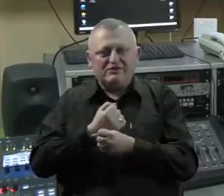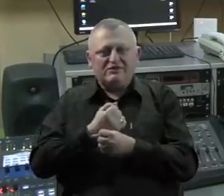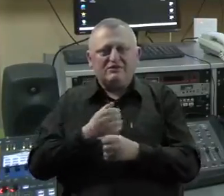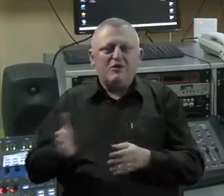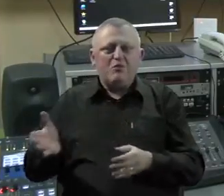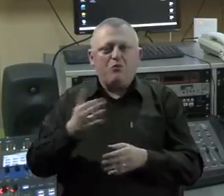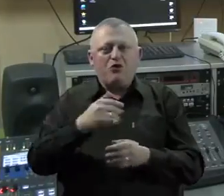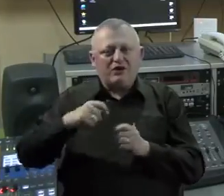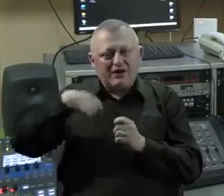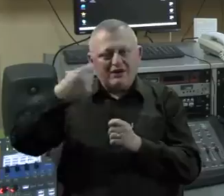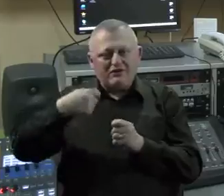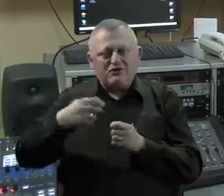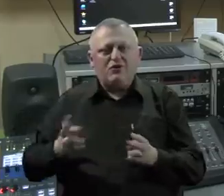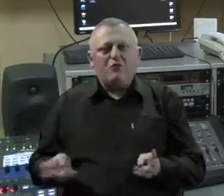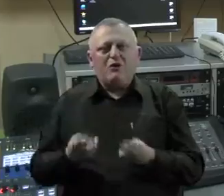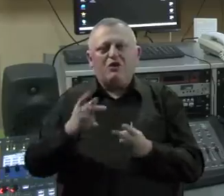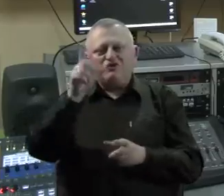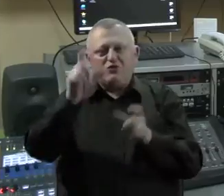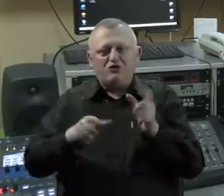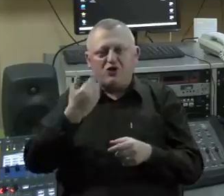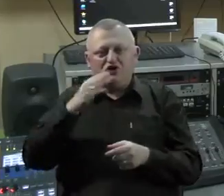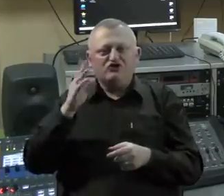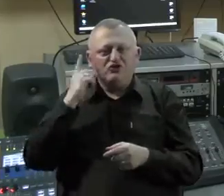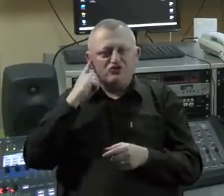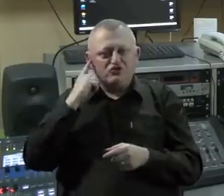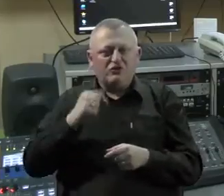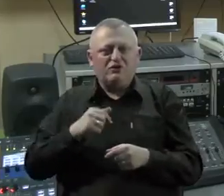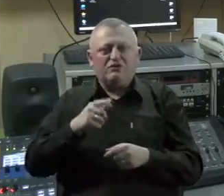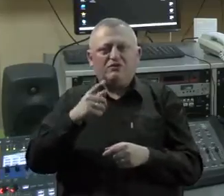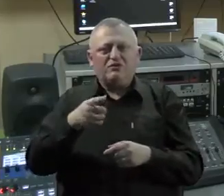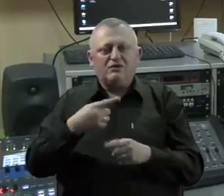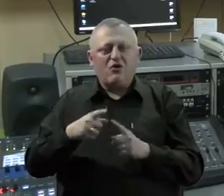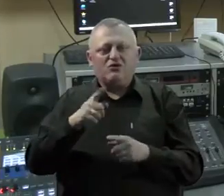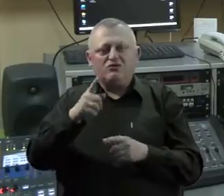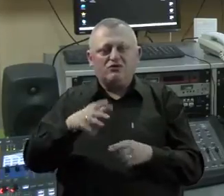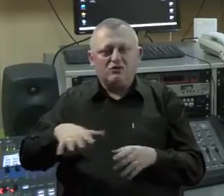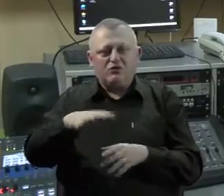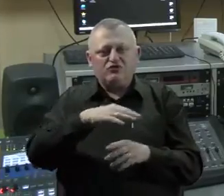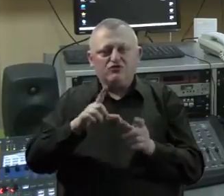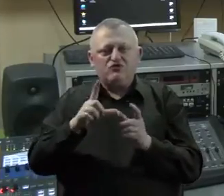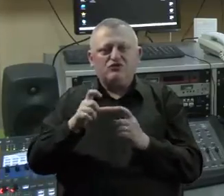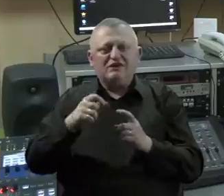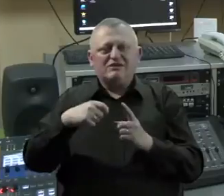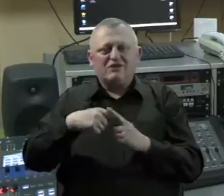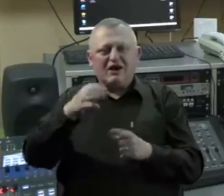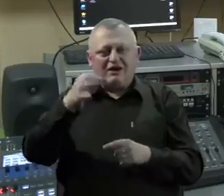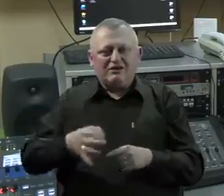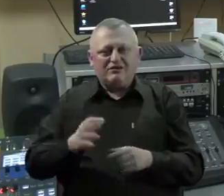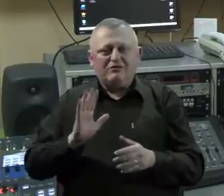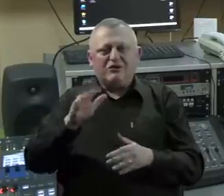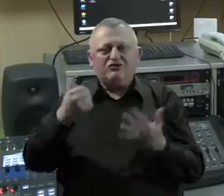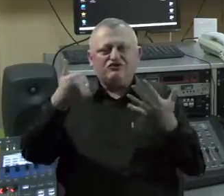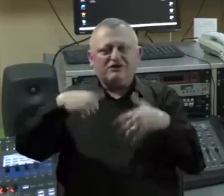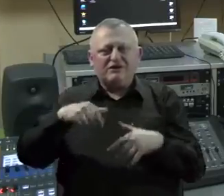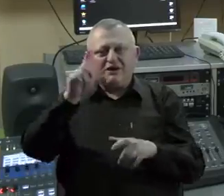pokrenule emisiju prilagučene osobama oštećenog sluha. S obzirom da na području Unjsko-Sanskog kantona živi preko